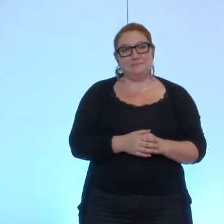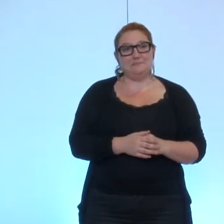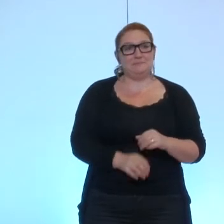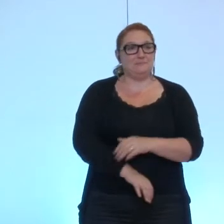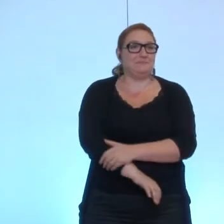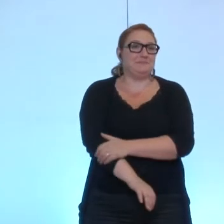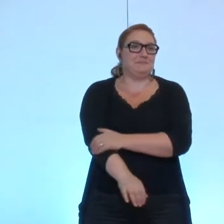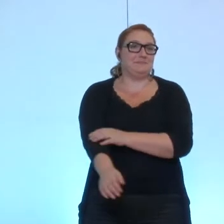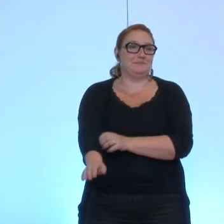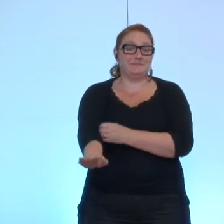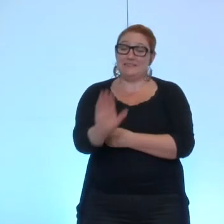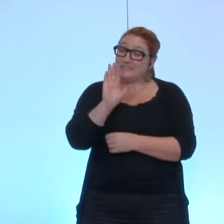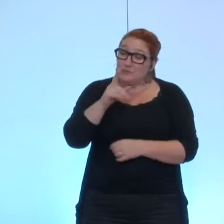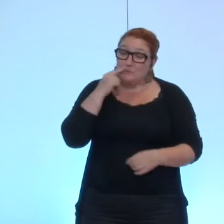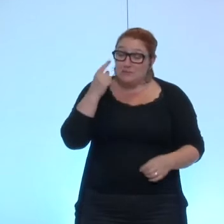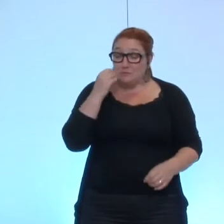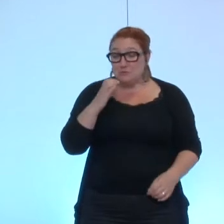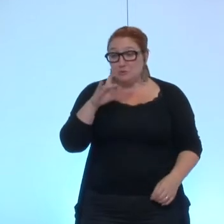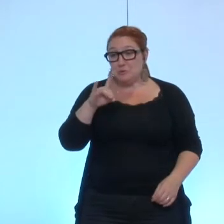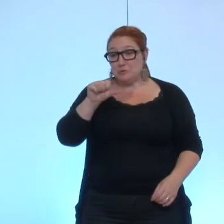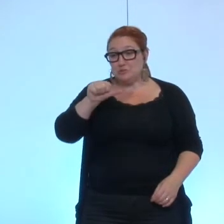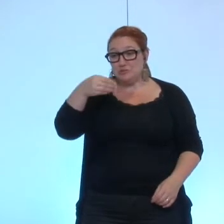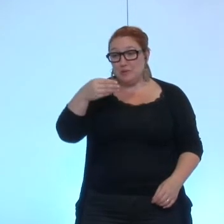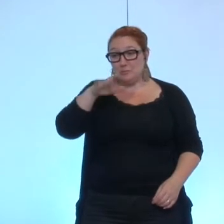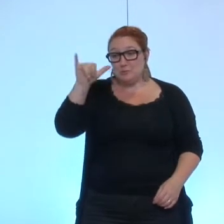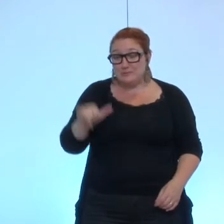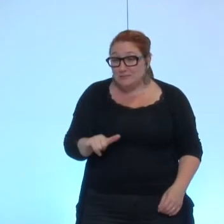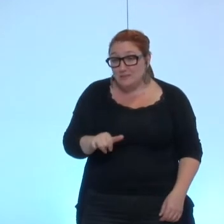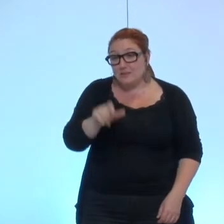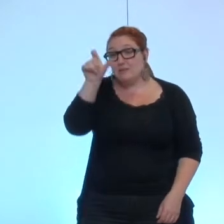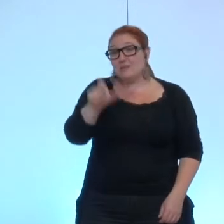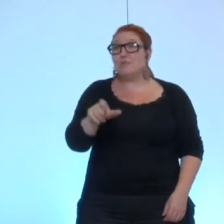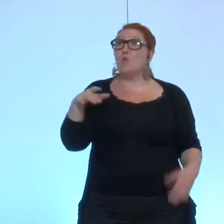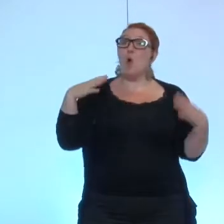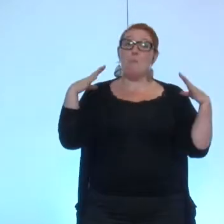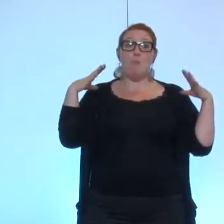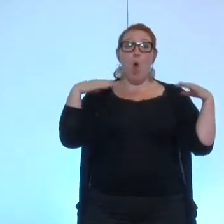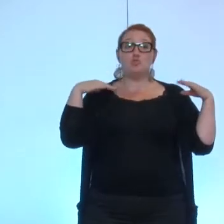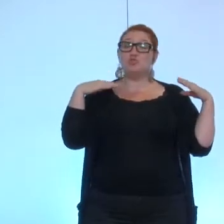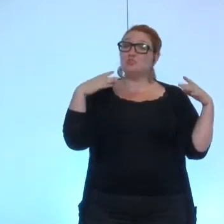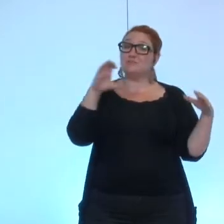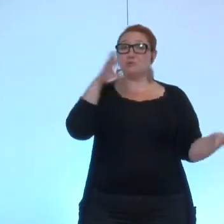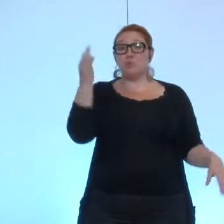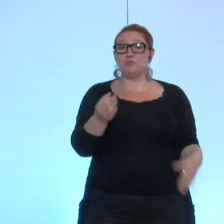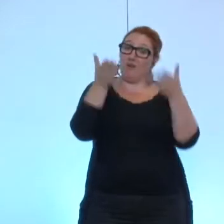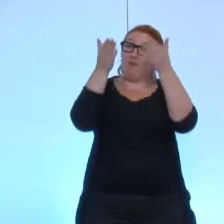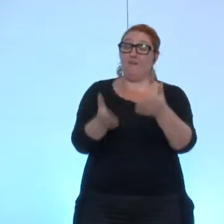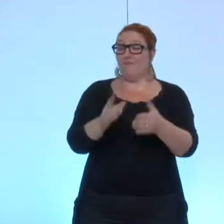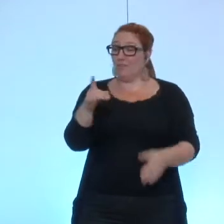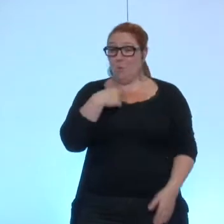C'est comme ça, M. Chamussy. Vous n'avez pas le monopole de l'angélisme. Allez,